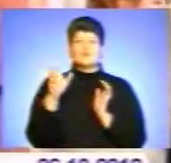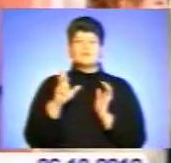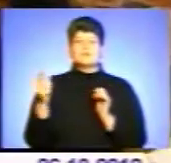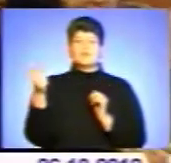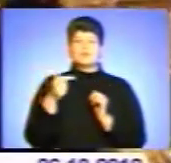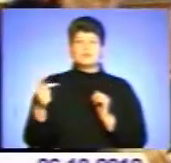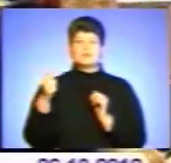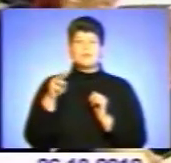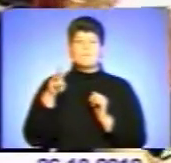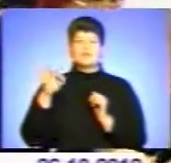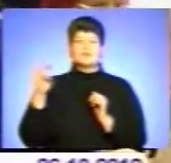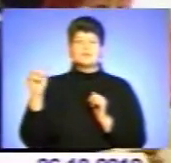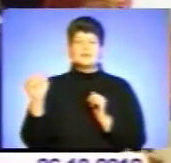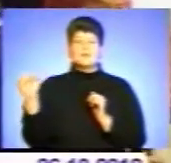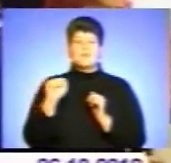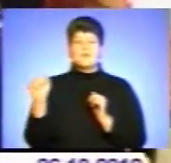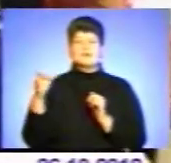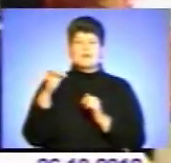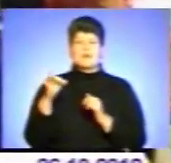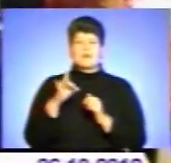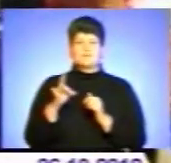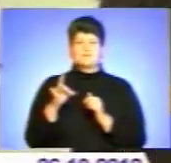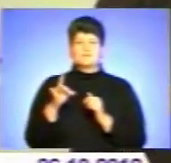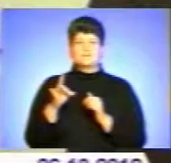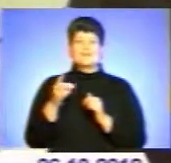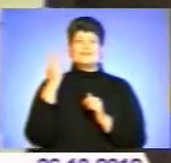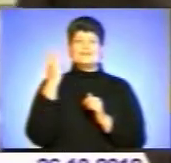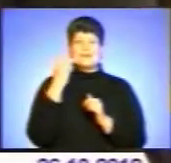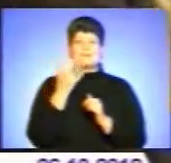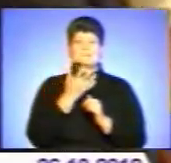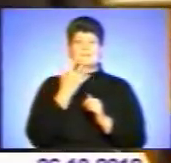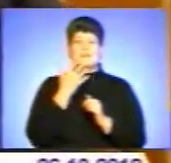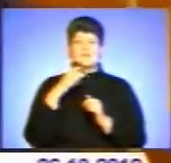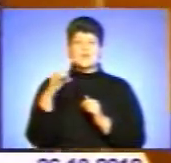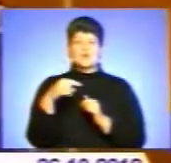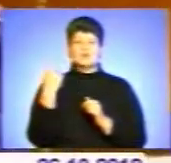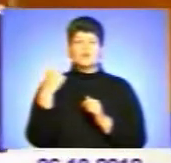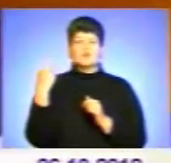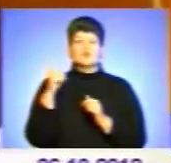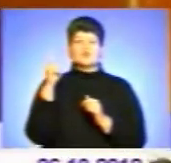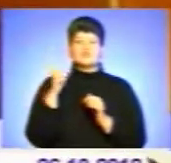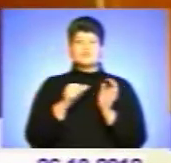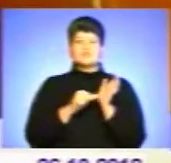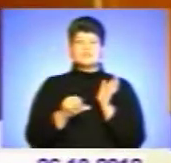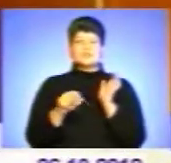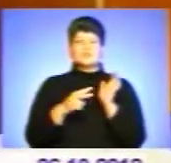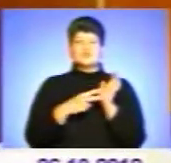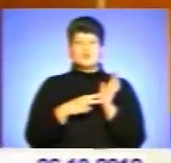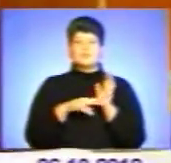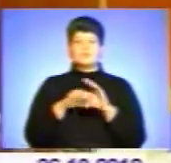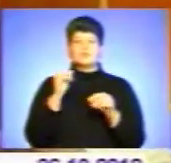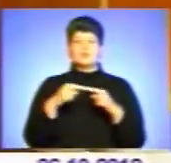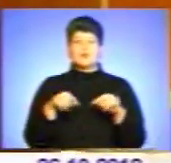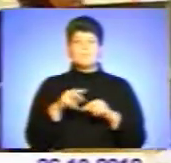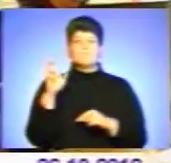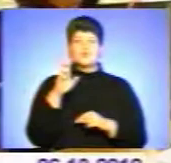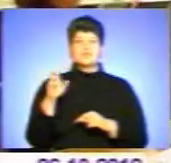Гусятинський, Монастириський і Теребовлянський райони. Три південні райони області охоплює 167-й виборчий округ. Це